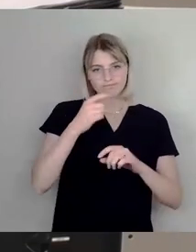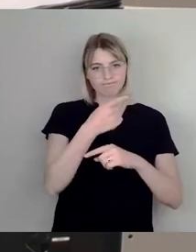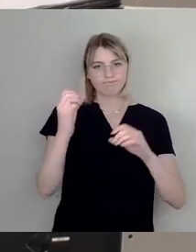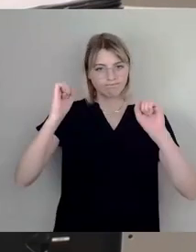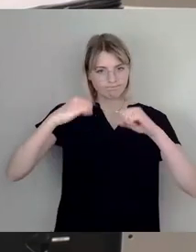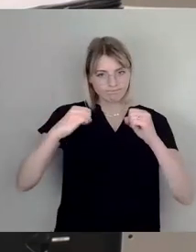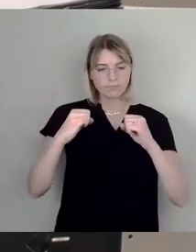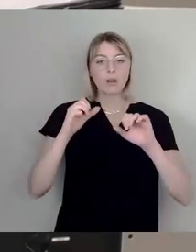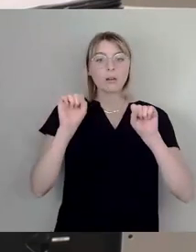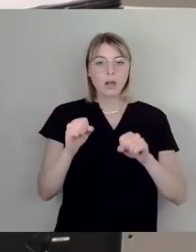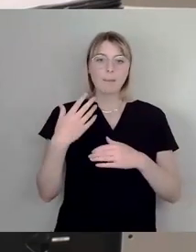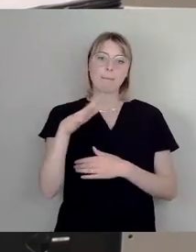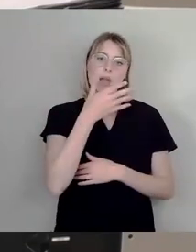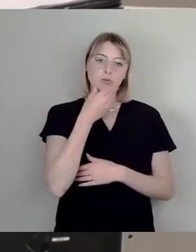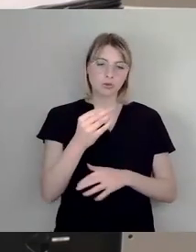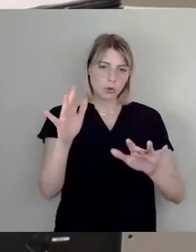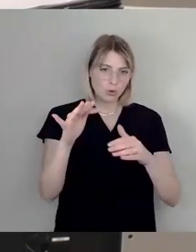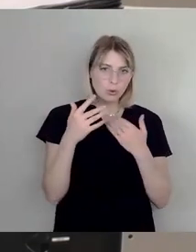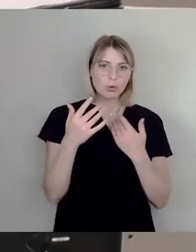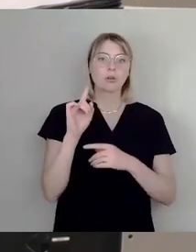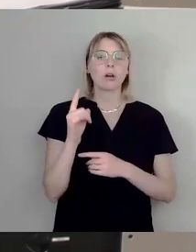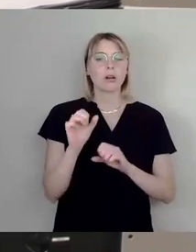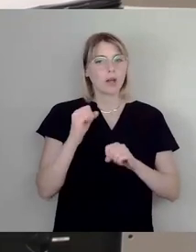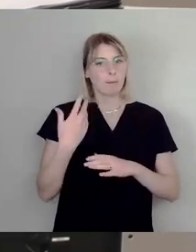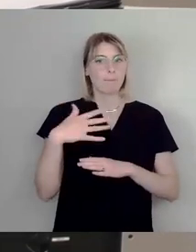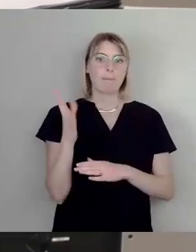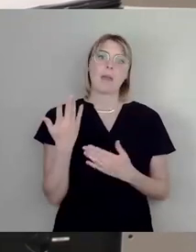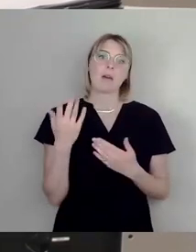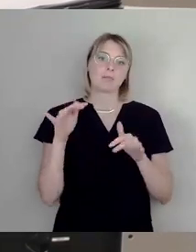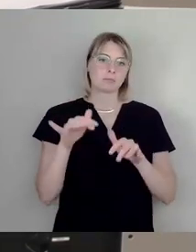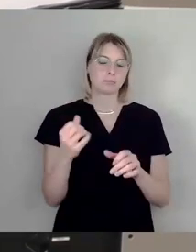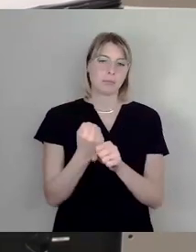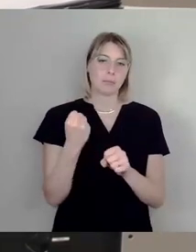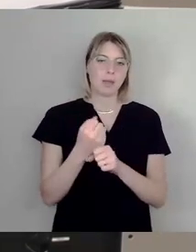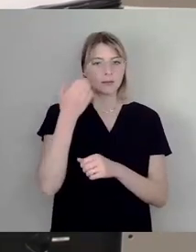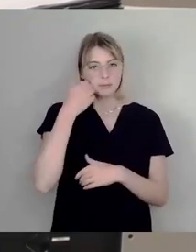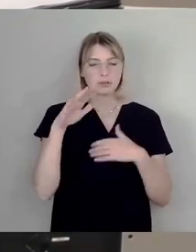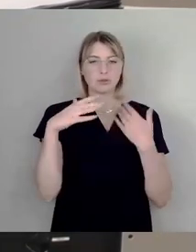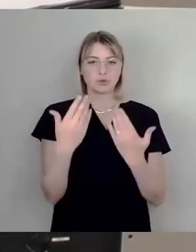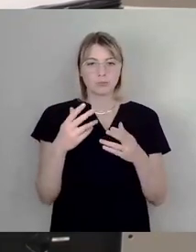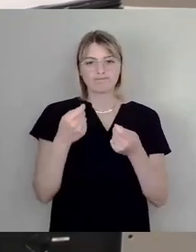unbedingt im Stadtraum und in der Begrünung Potenzial nach oben, was bitte erschlossen werden soll. Ich danke Ihnen.